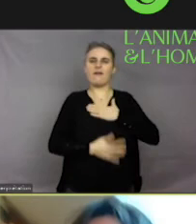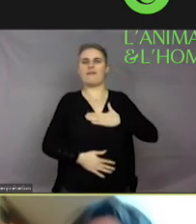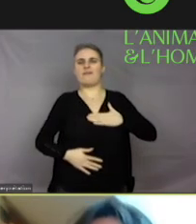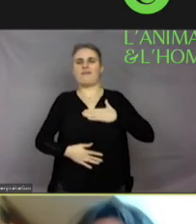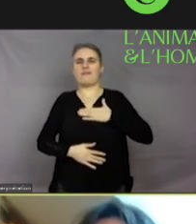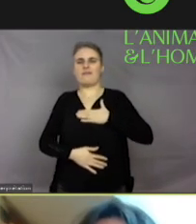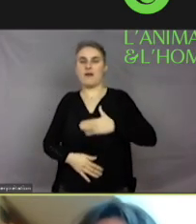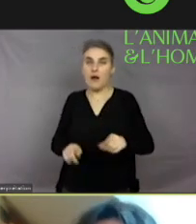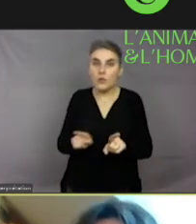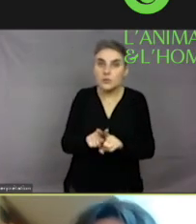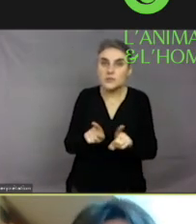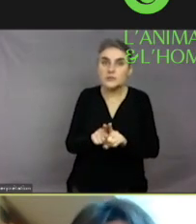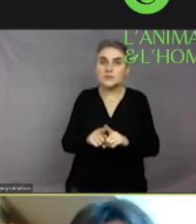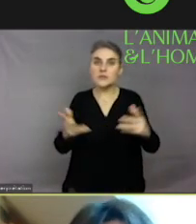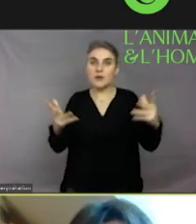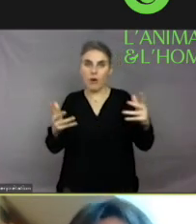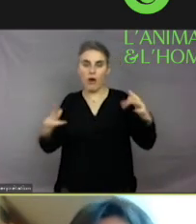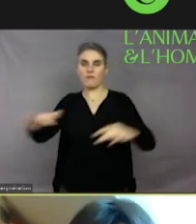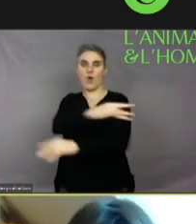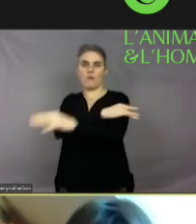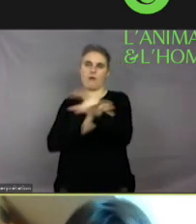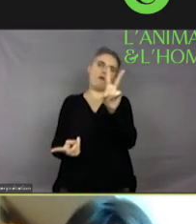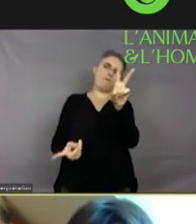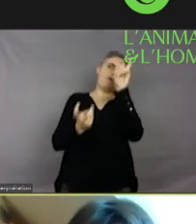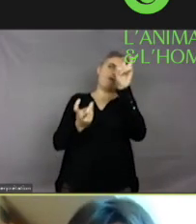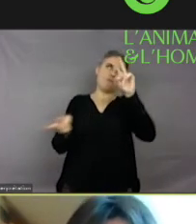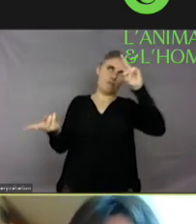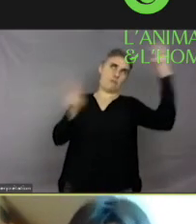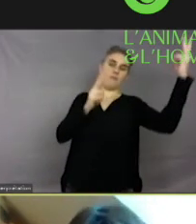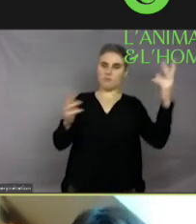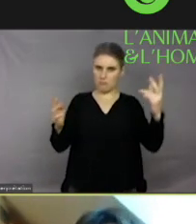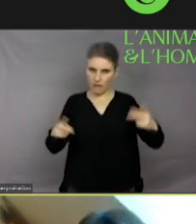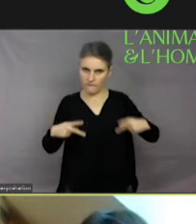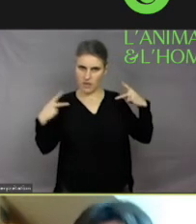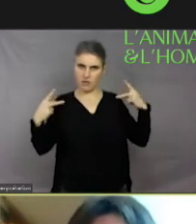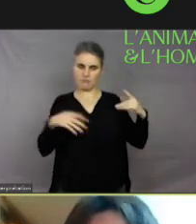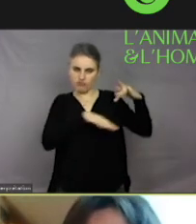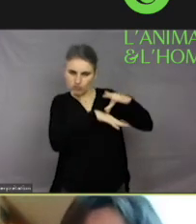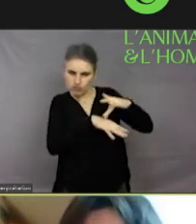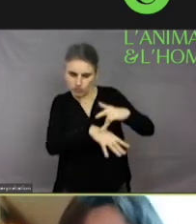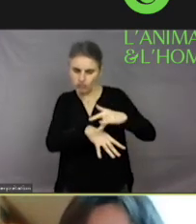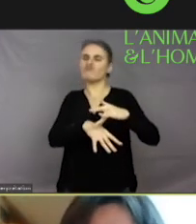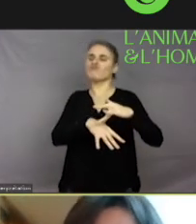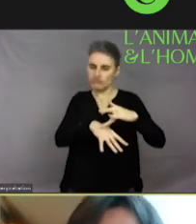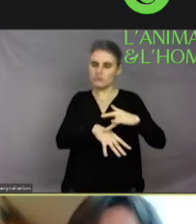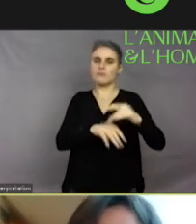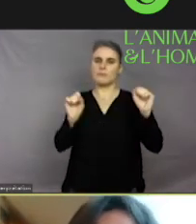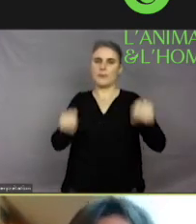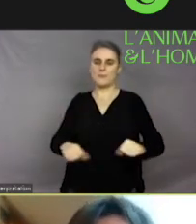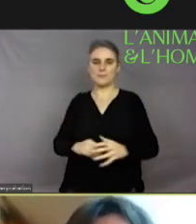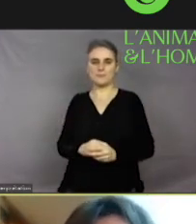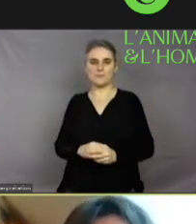et à percevoir de façon subjective son environnement et ses expériences de vie. Alors, la question posée